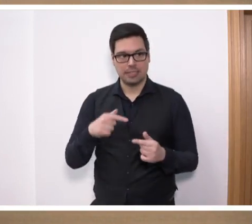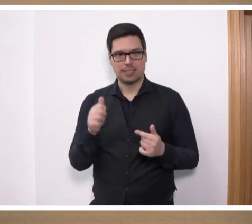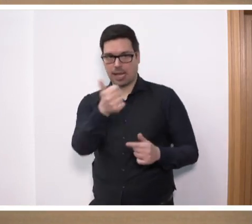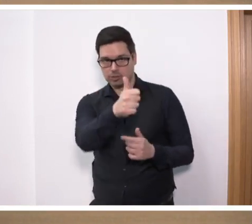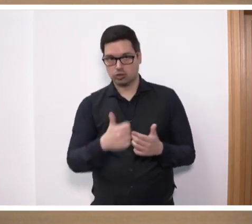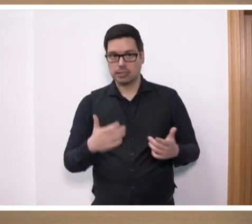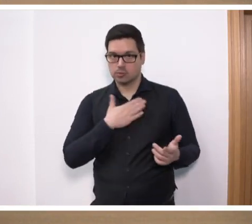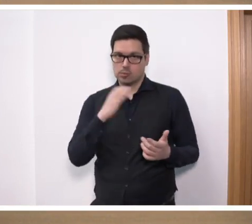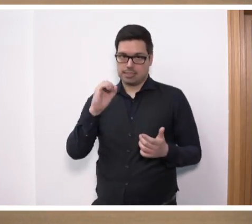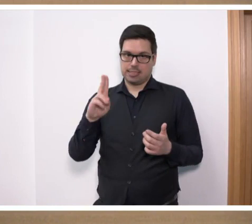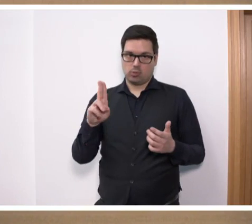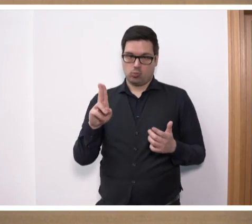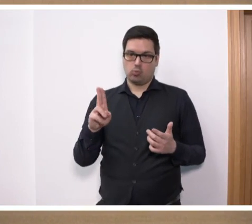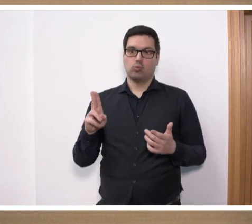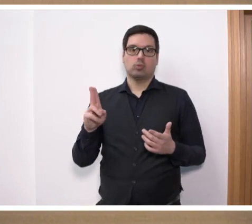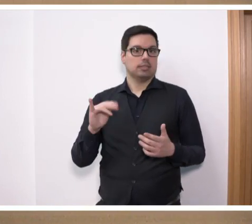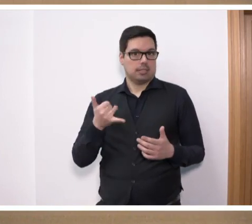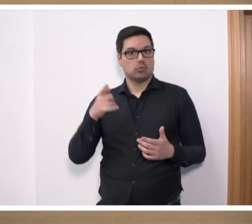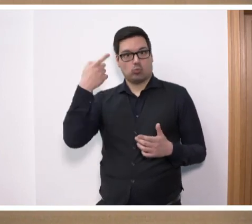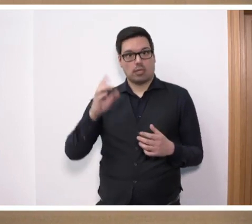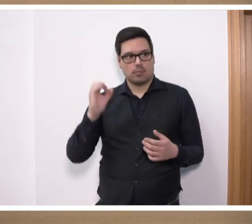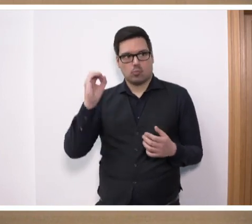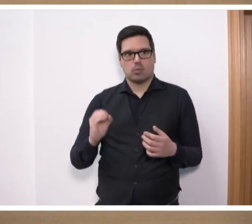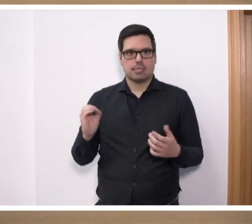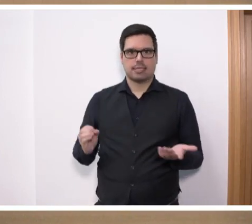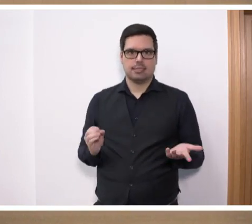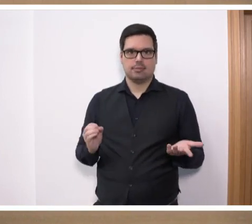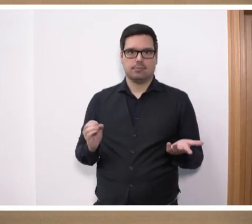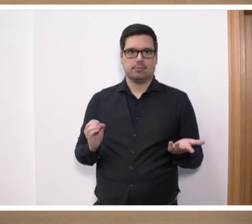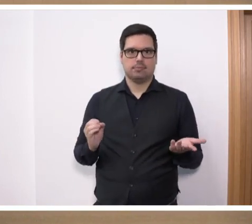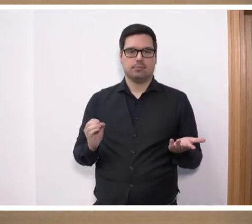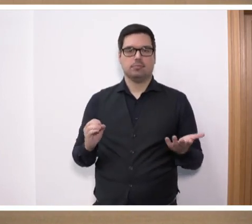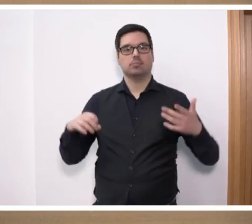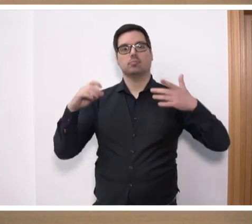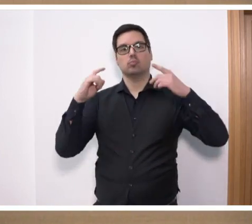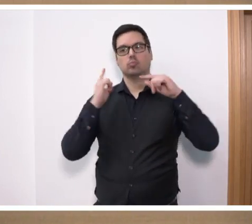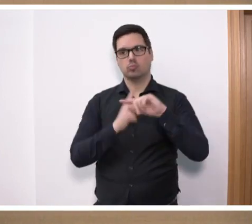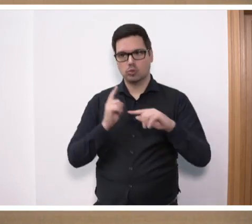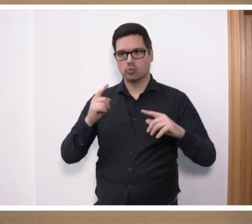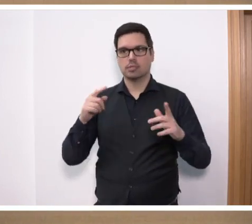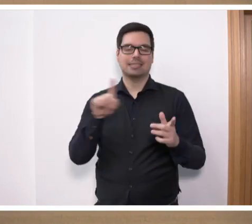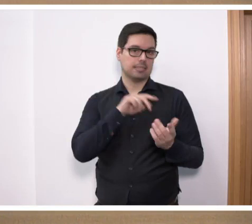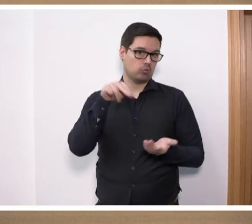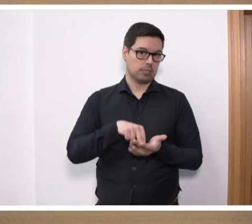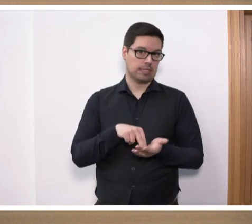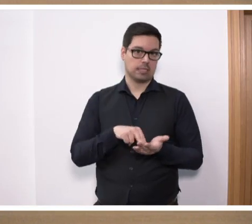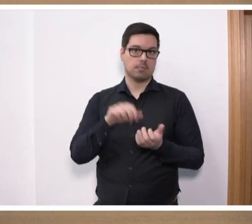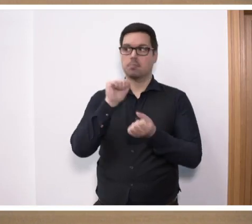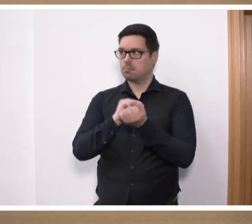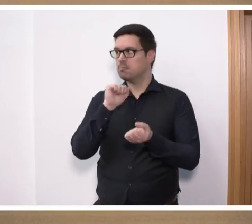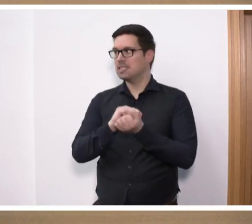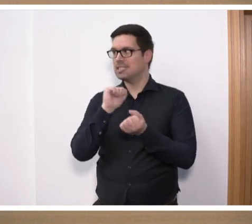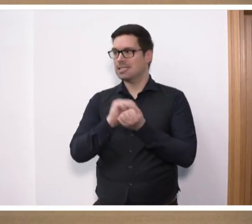teilen wir als CDU-Landtagsfraktion zu 100 Prozent. Und das haben wir eben durch unsere eigenständigen Positionspapiere,